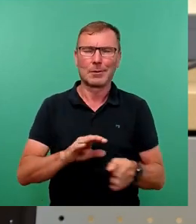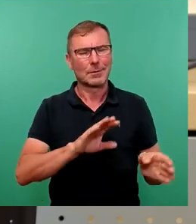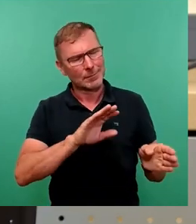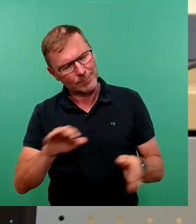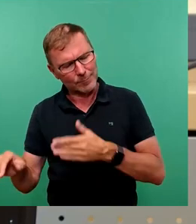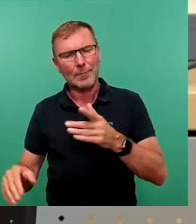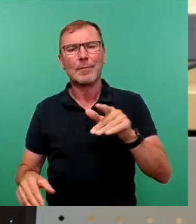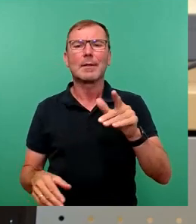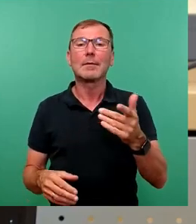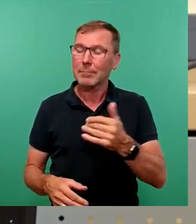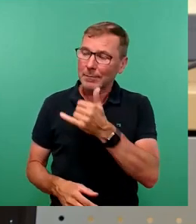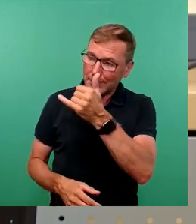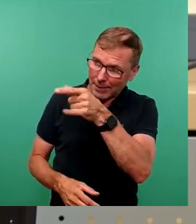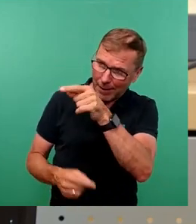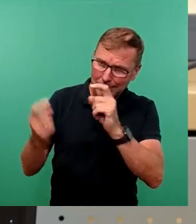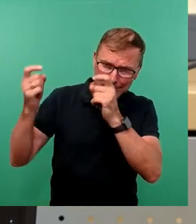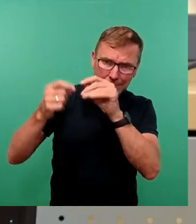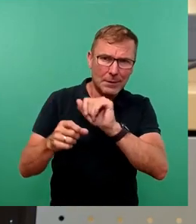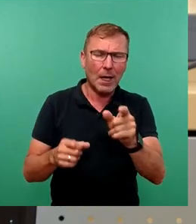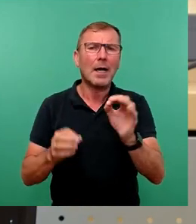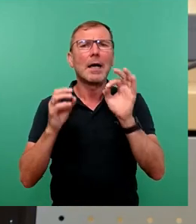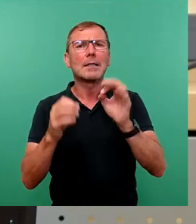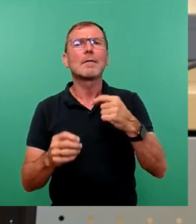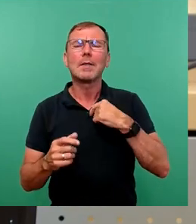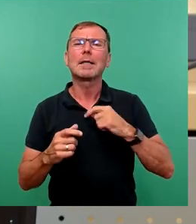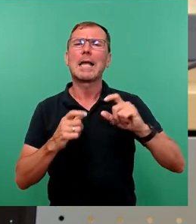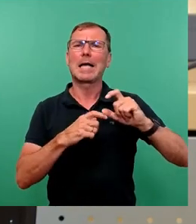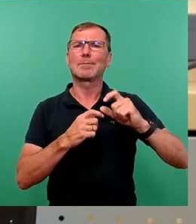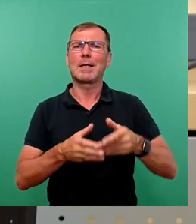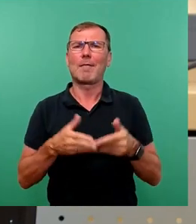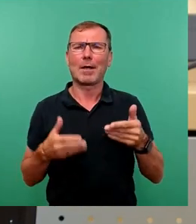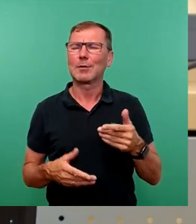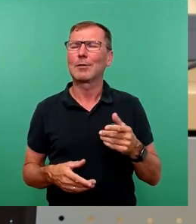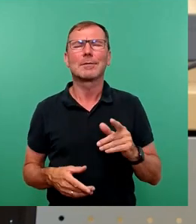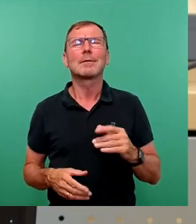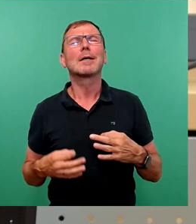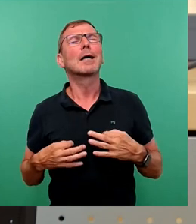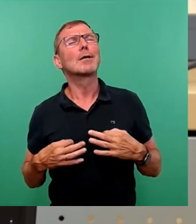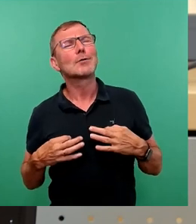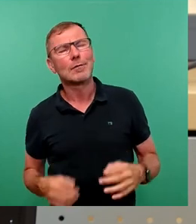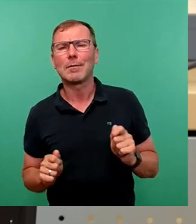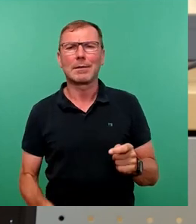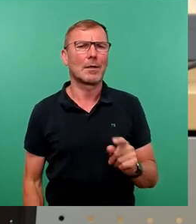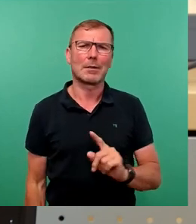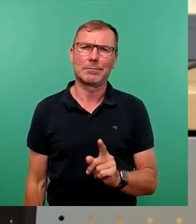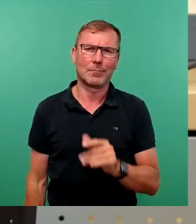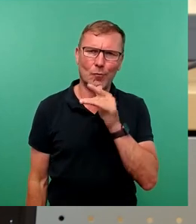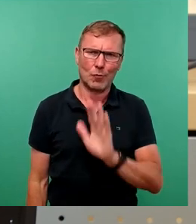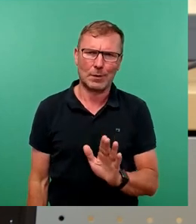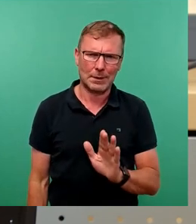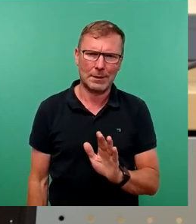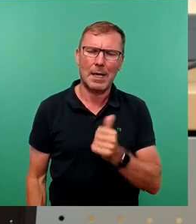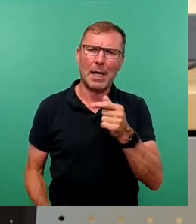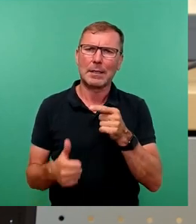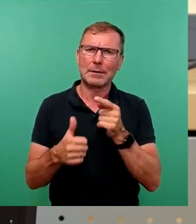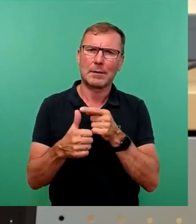Trotzdem, ja genau, trotzdem sind wir als SPD-Fraktion noch ein bisschen unzufrieden mit dem Antrag. Das erste ist, der Preis